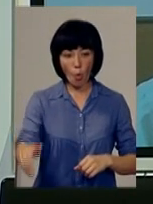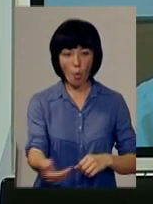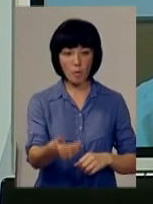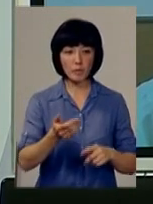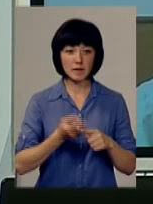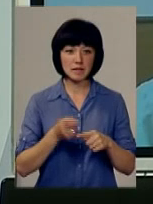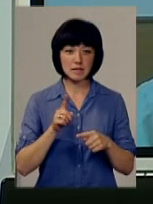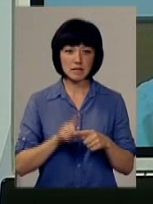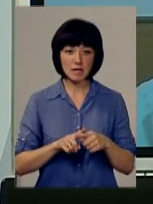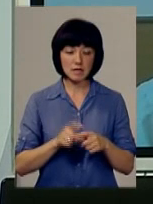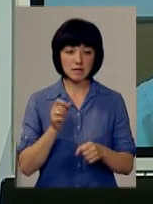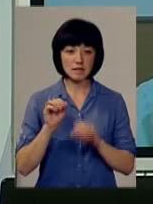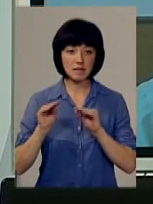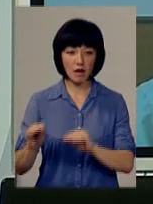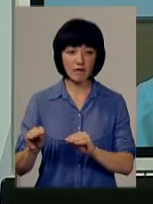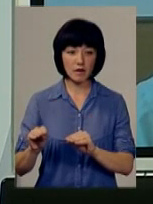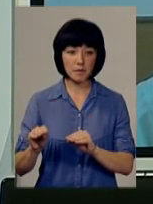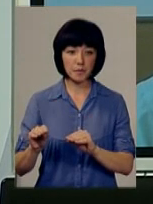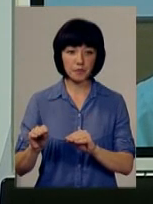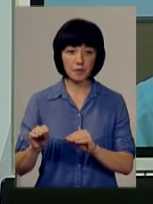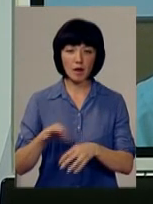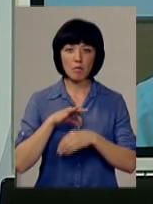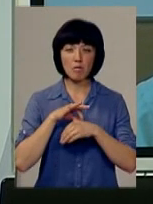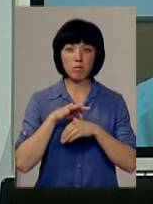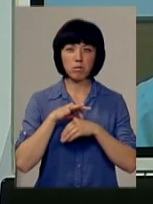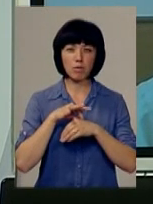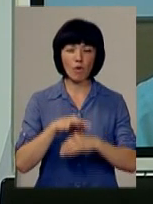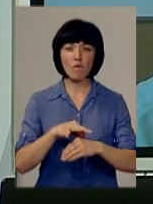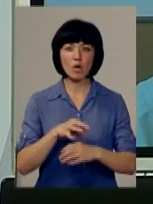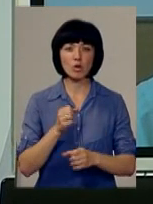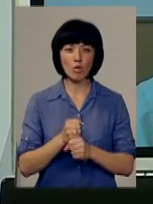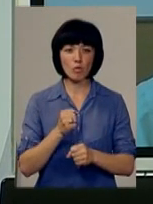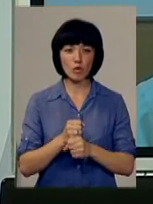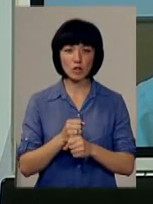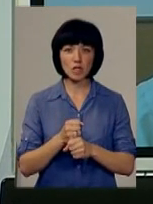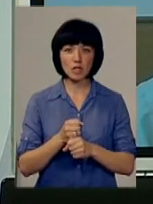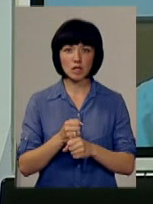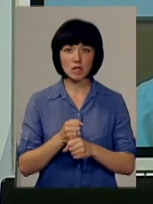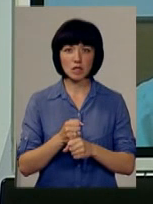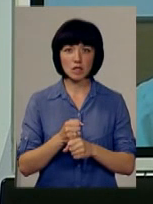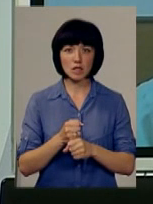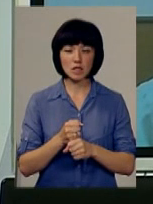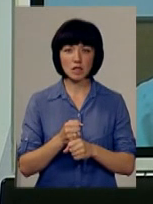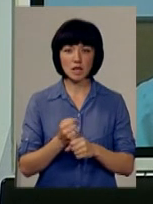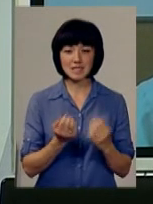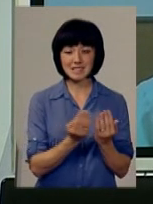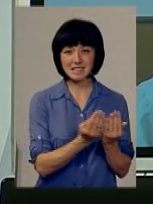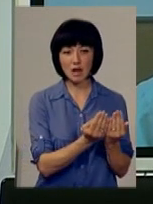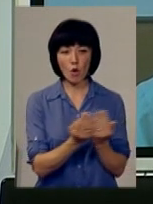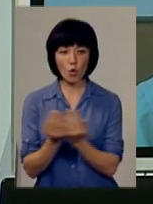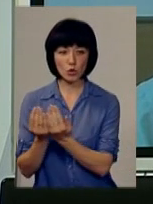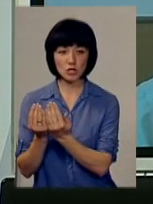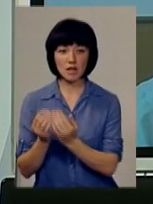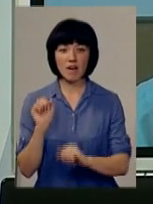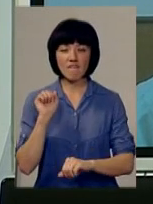кругляком, де ставлять, так само проводять роботи загородження, провлачного загородження. Ну,